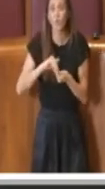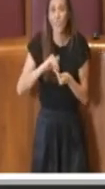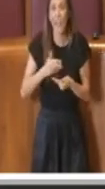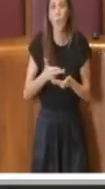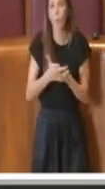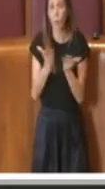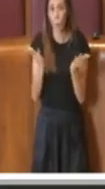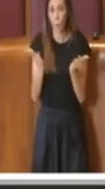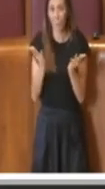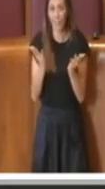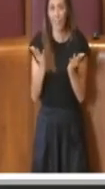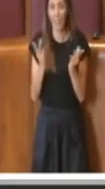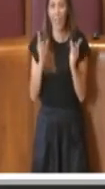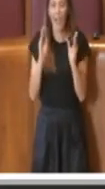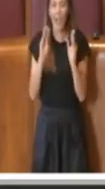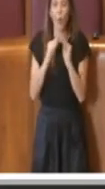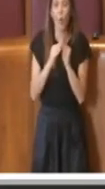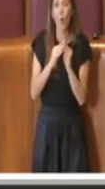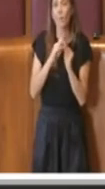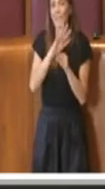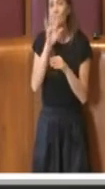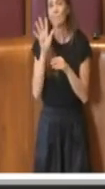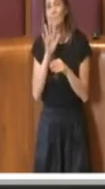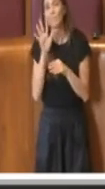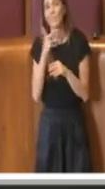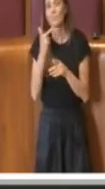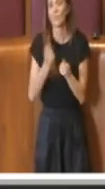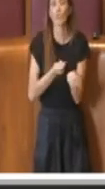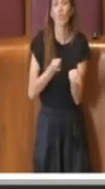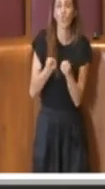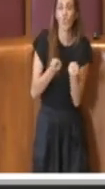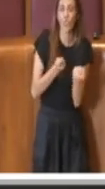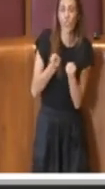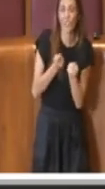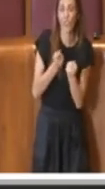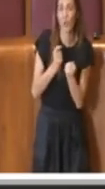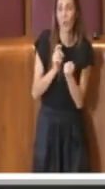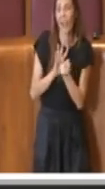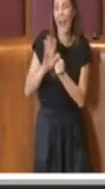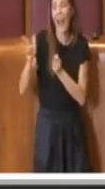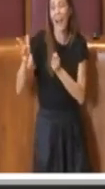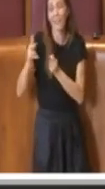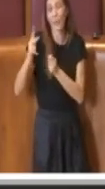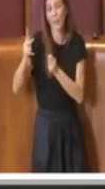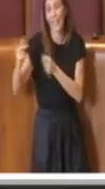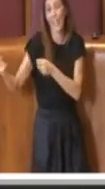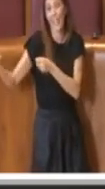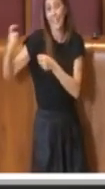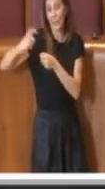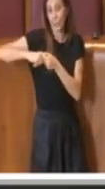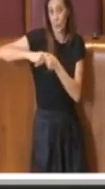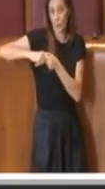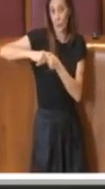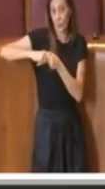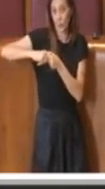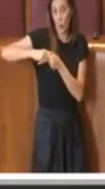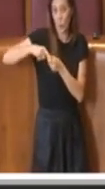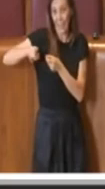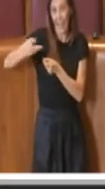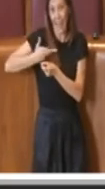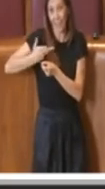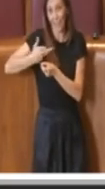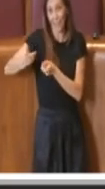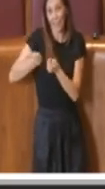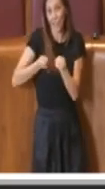pubblica, come poteva essere magari un gestore terzo al Comune di Roma appunto che aveva in gestione gli